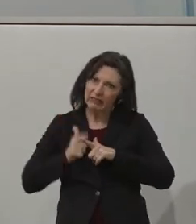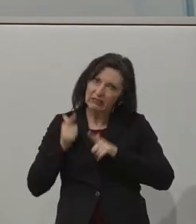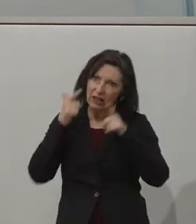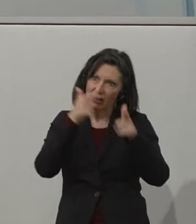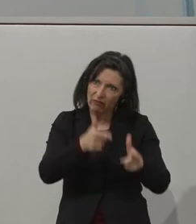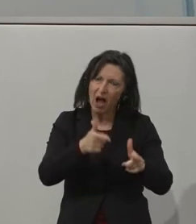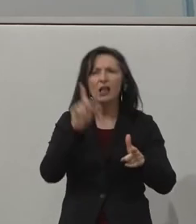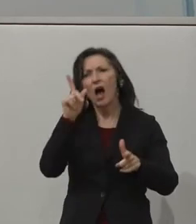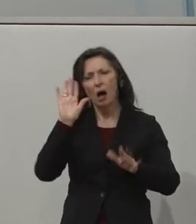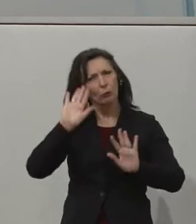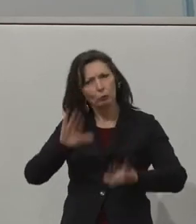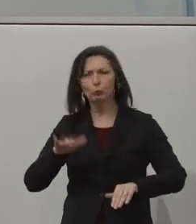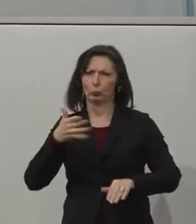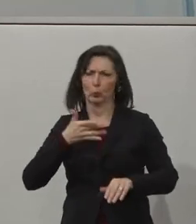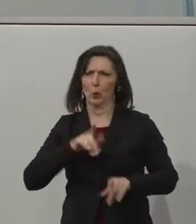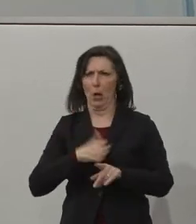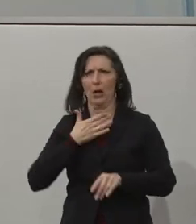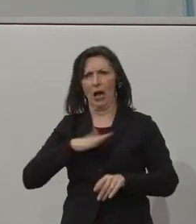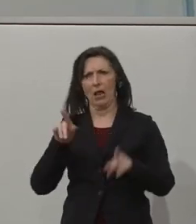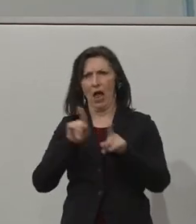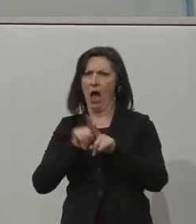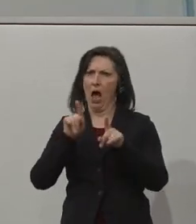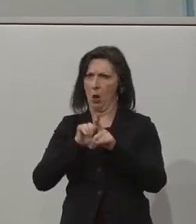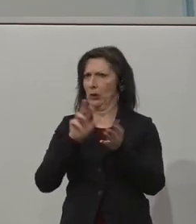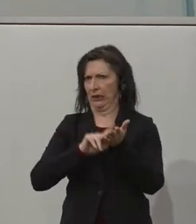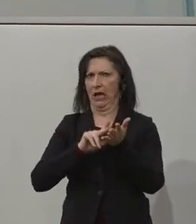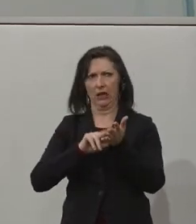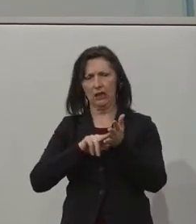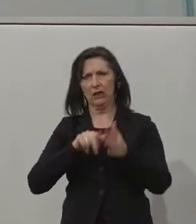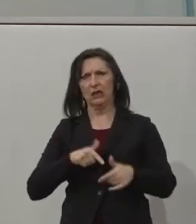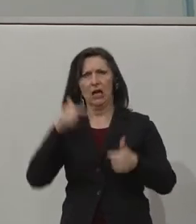den Triniti Center für Menschen mit Intelligenz.